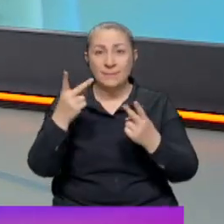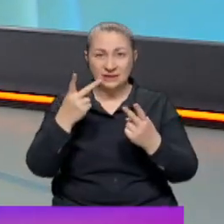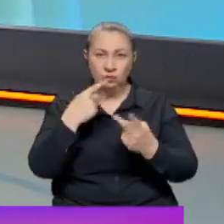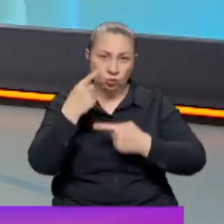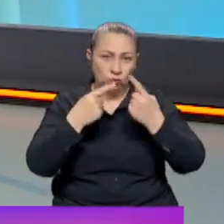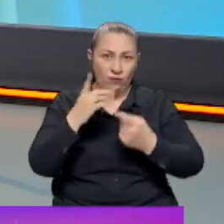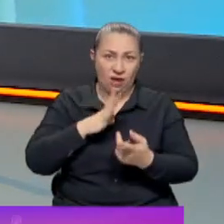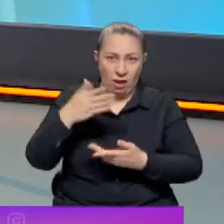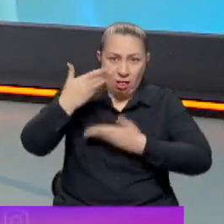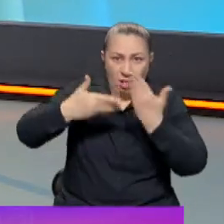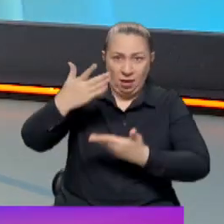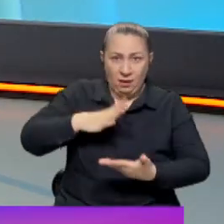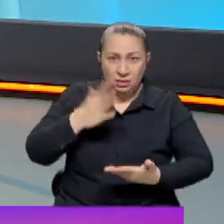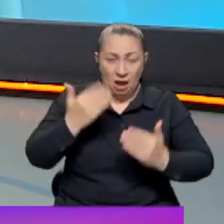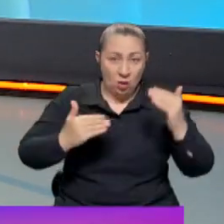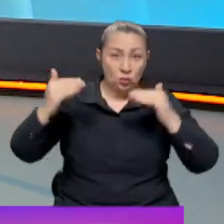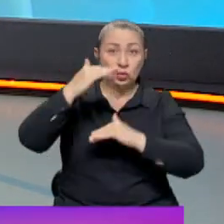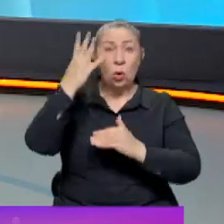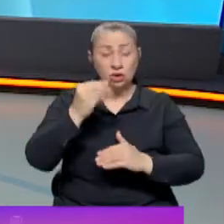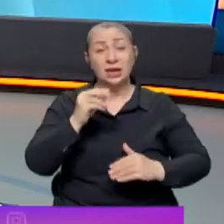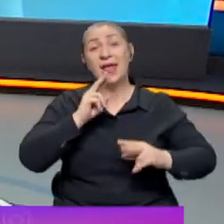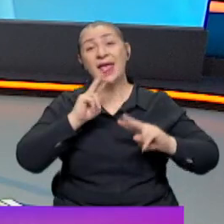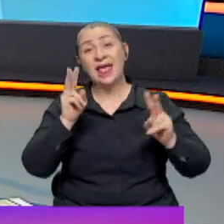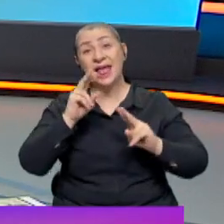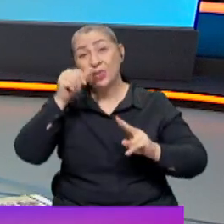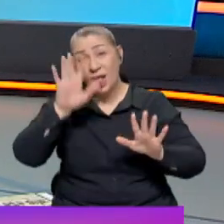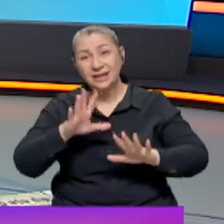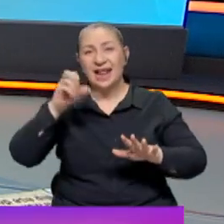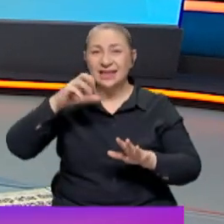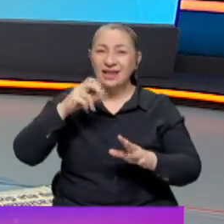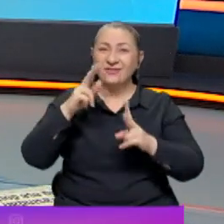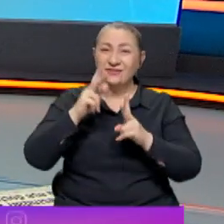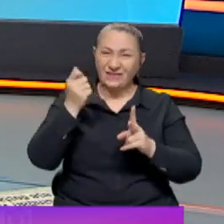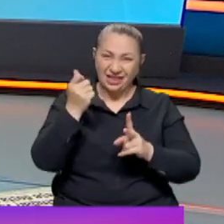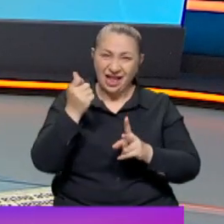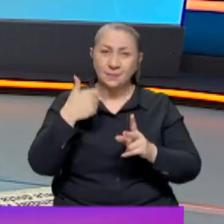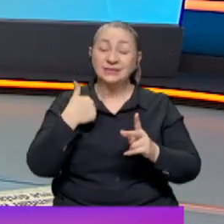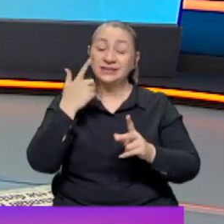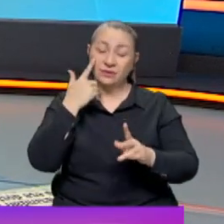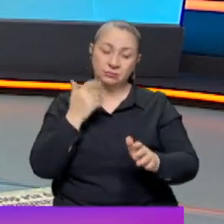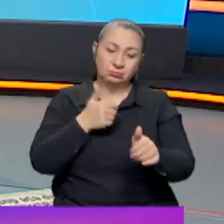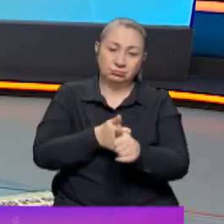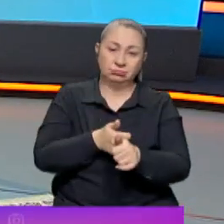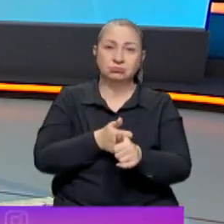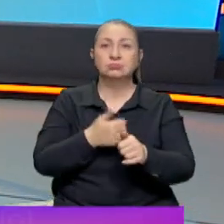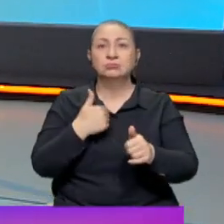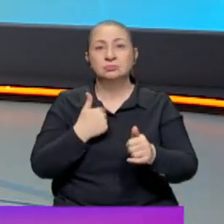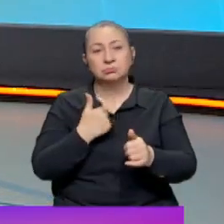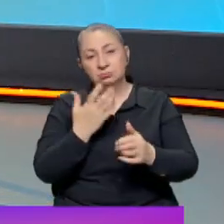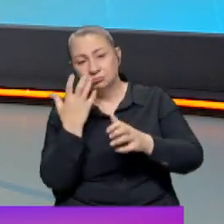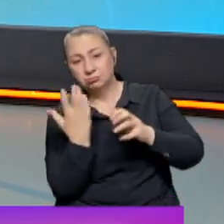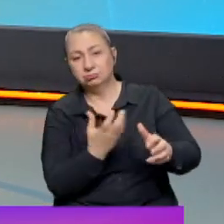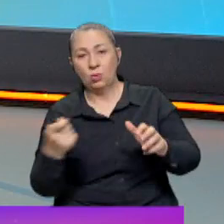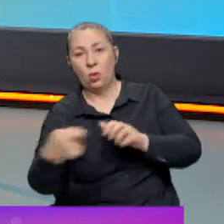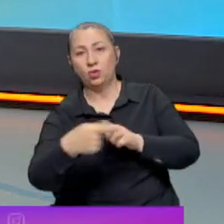veriliyor ya aslında daha yüksek olacaktı enerji fiyatları. Fakat biz devlet olarak devreye girdik. Sübvansiyonlar onlar devreye